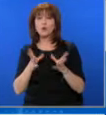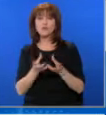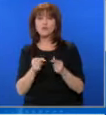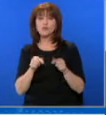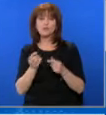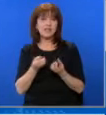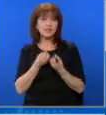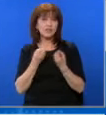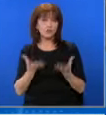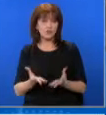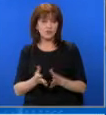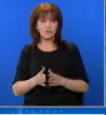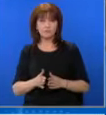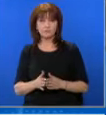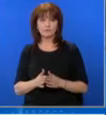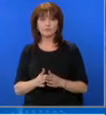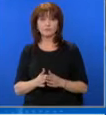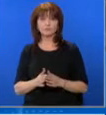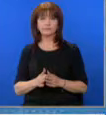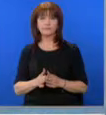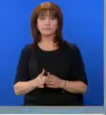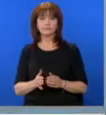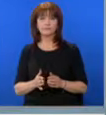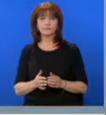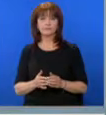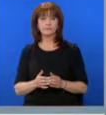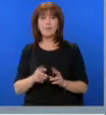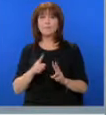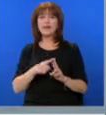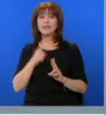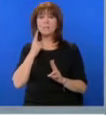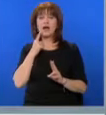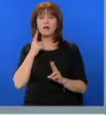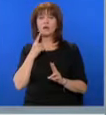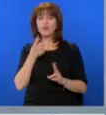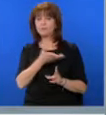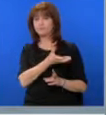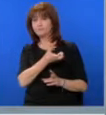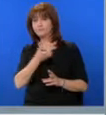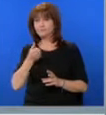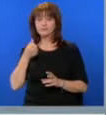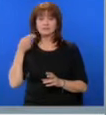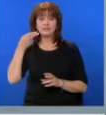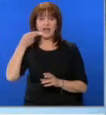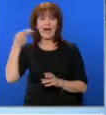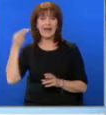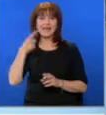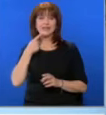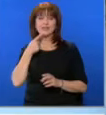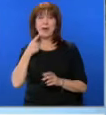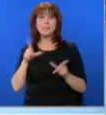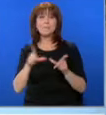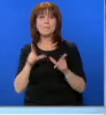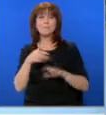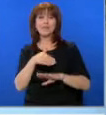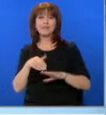в репортажа, който направихме заедно с Виктор Борисов. Петя Банкова беше изведена от дирекцията на агенция Митници и отведена в